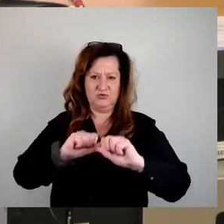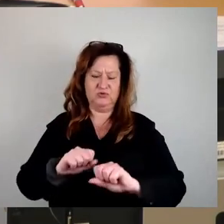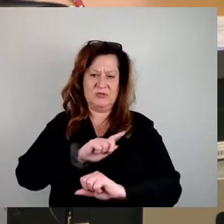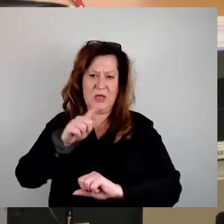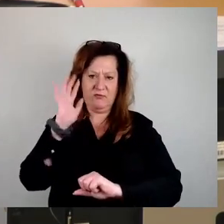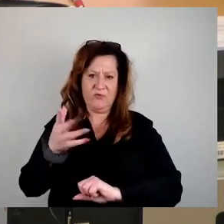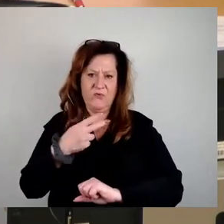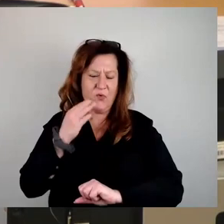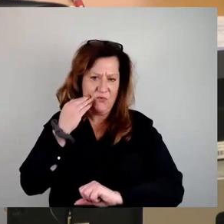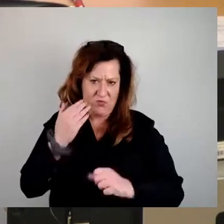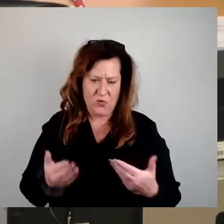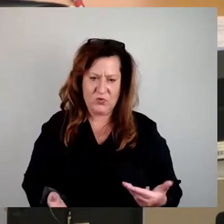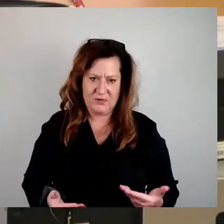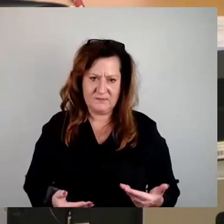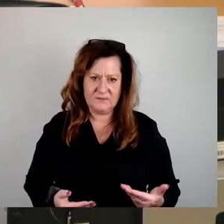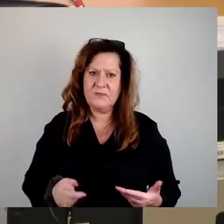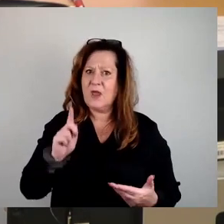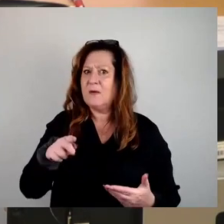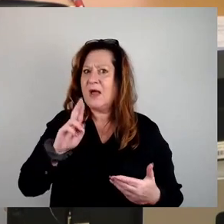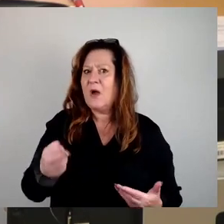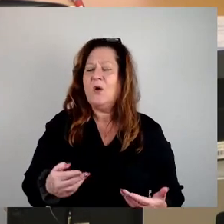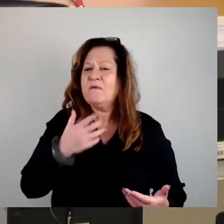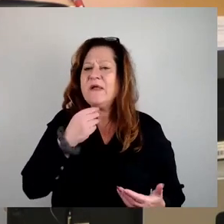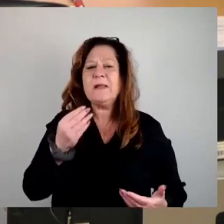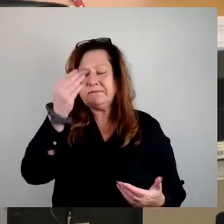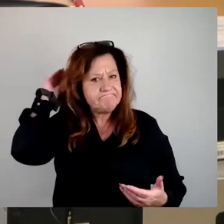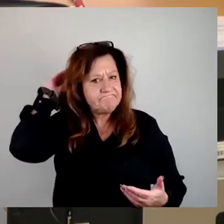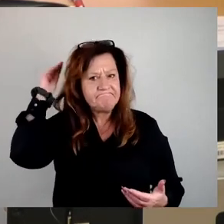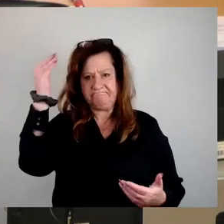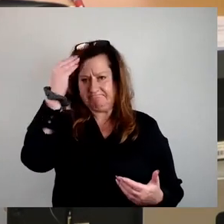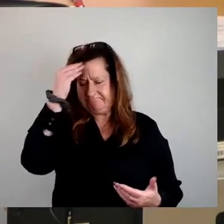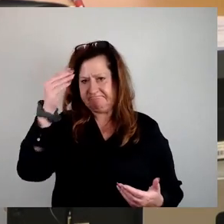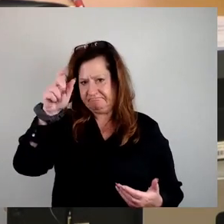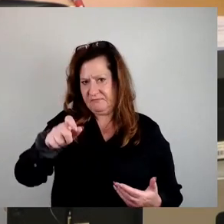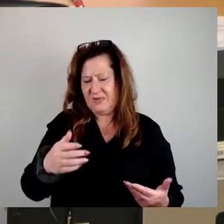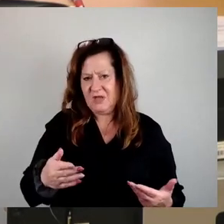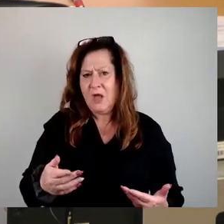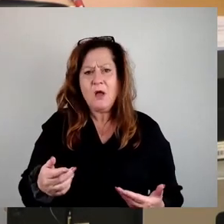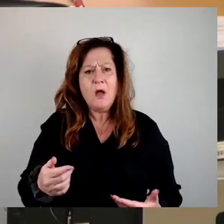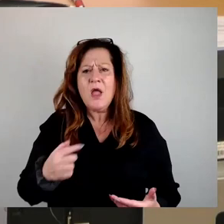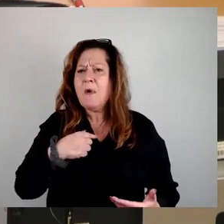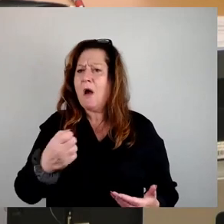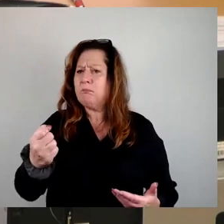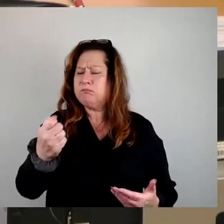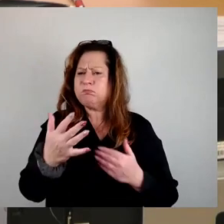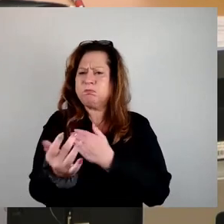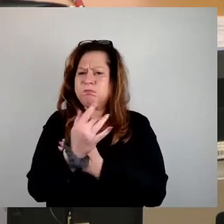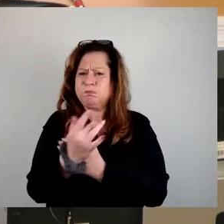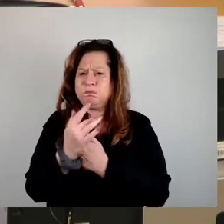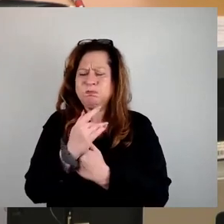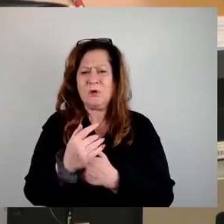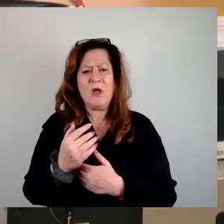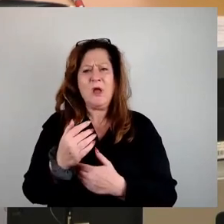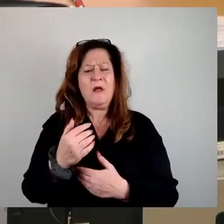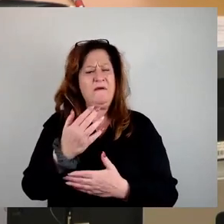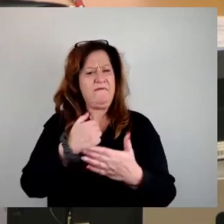und auch das wieder ins Bewusstsein der Bevölkerung bringen. Uns wurde vorgehalten, wir haben die WED nicht unterstützt. Nun, wir von der AfD, wir